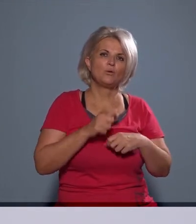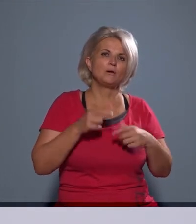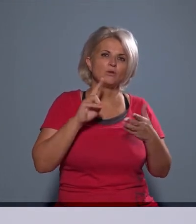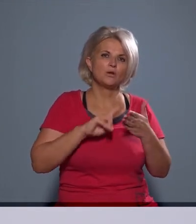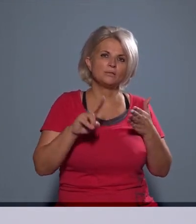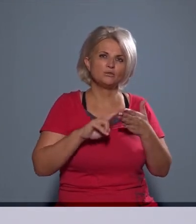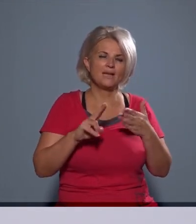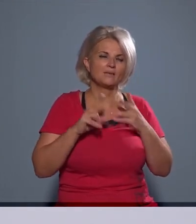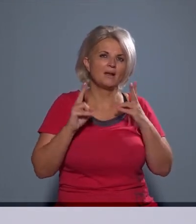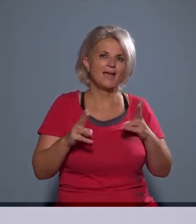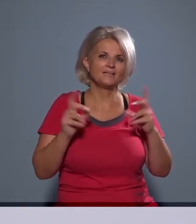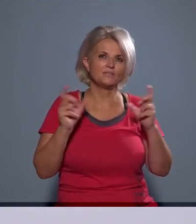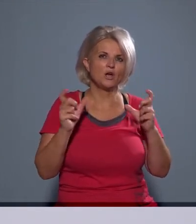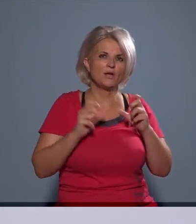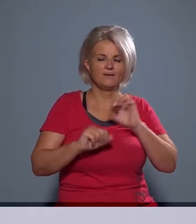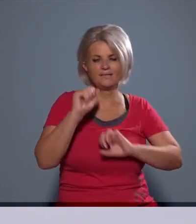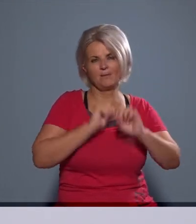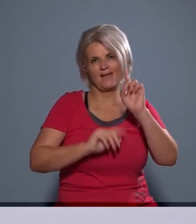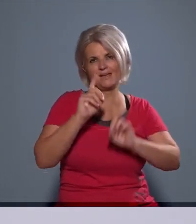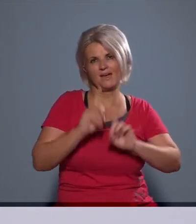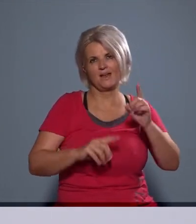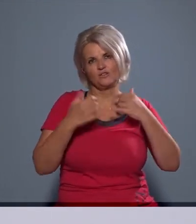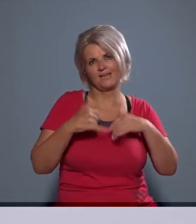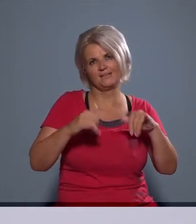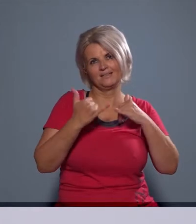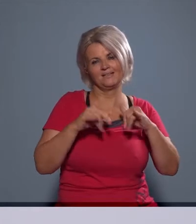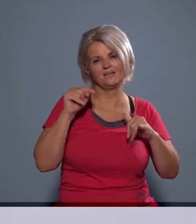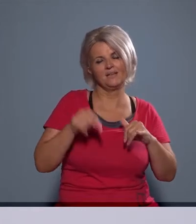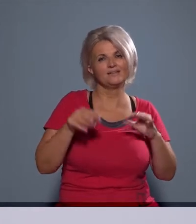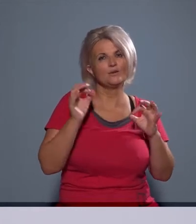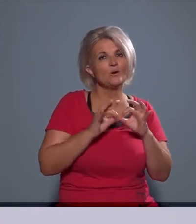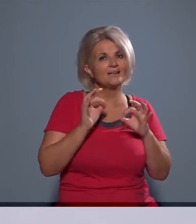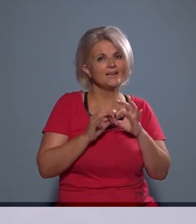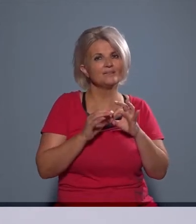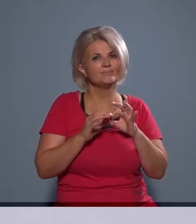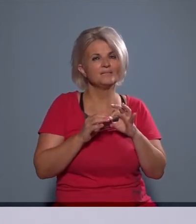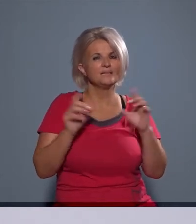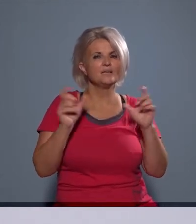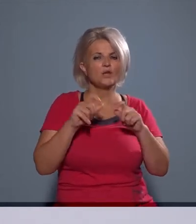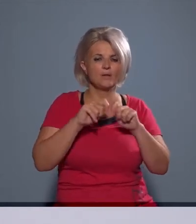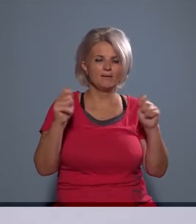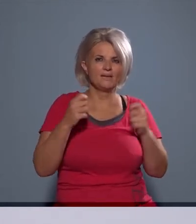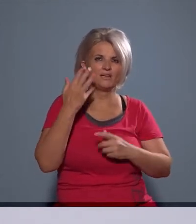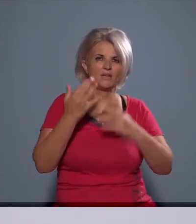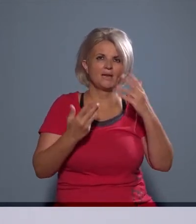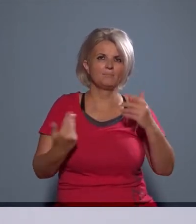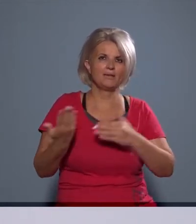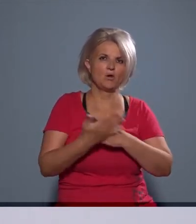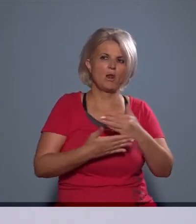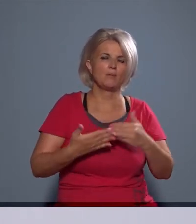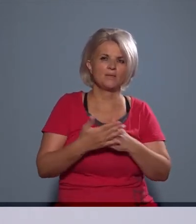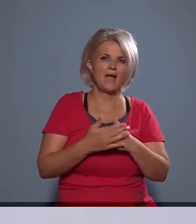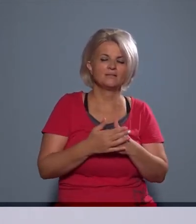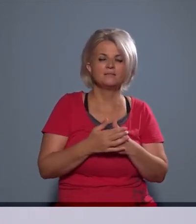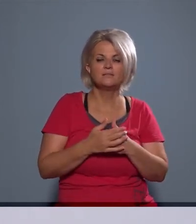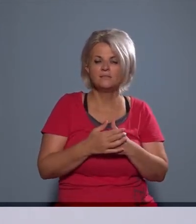lehetősége van zajvédelmi eljárást indítani. Itt már konkrét zajmérési eredmények